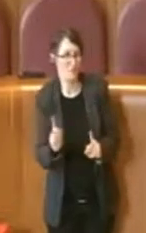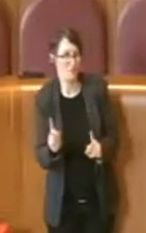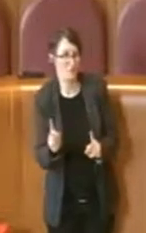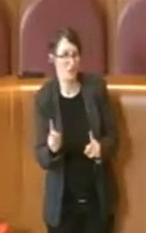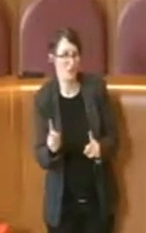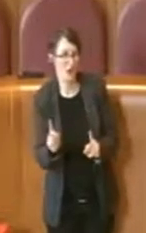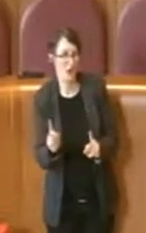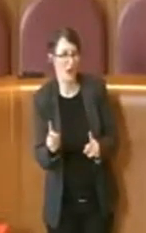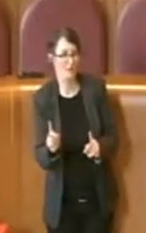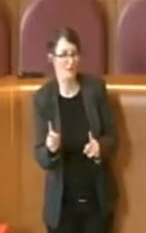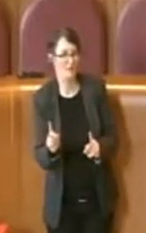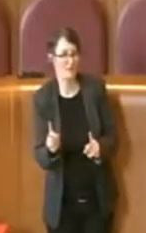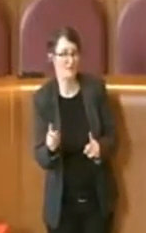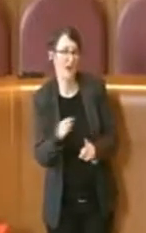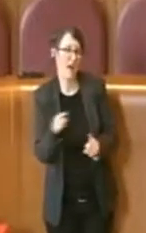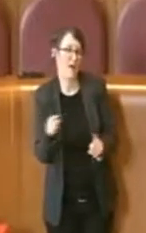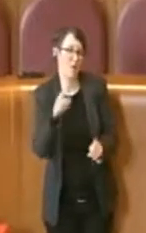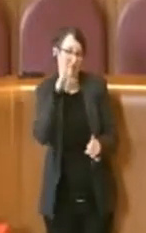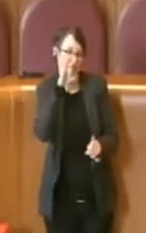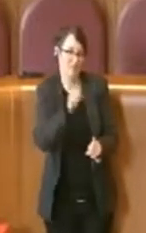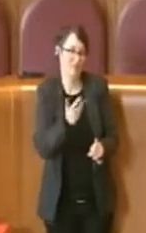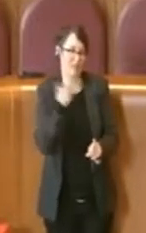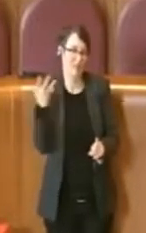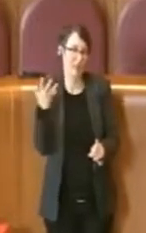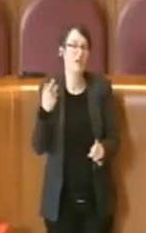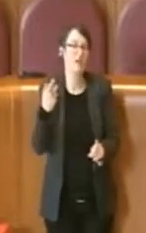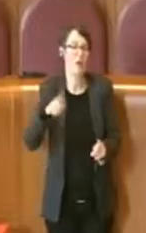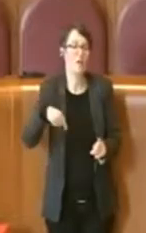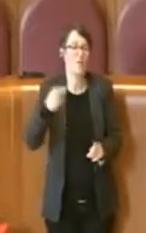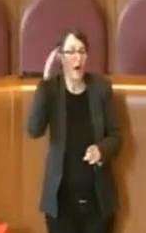maggioranza, però poi decidere dove allocarli. Grazie.